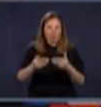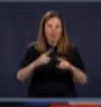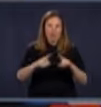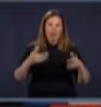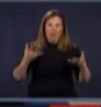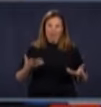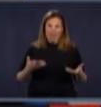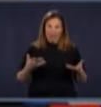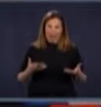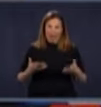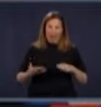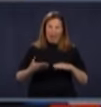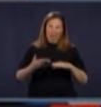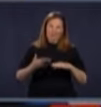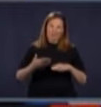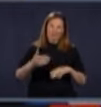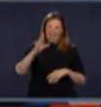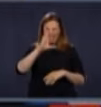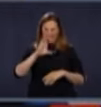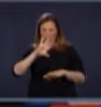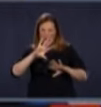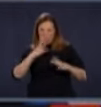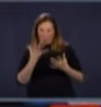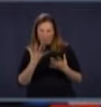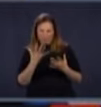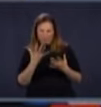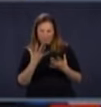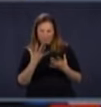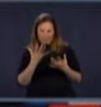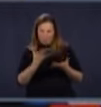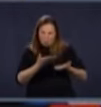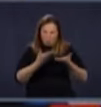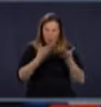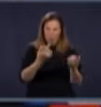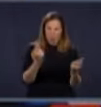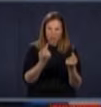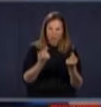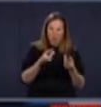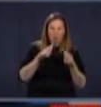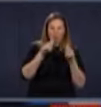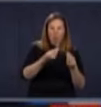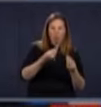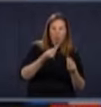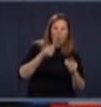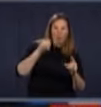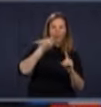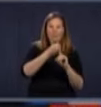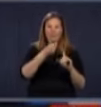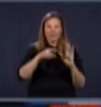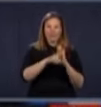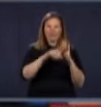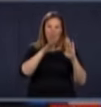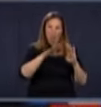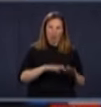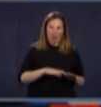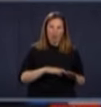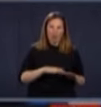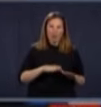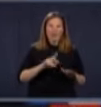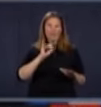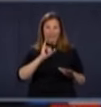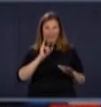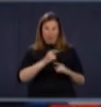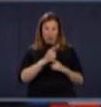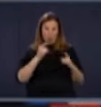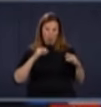va essayer de trouver la façon de faire qui a le minimum d'impact, puis on comprend ça, Je pense qu'il faut le faire. Les rassemblements à'extérieur, c'est mieux qu'à l'intérieur. L'été